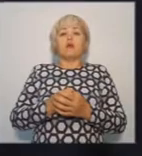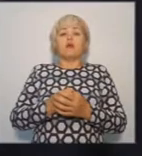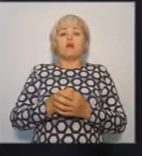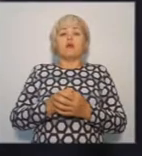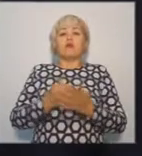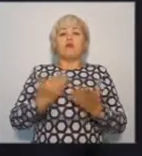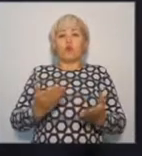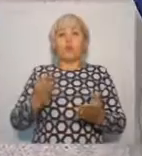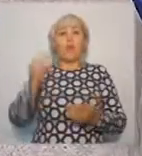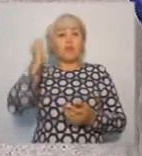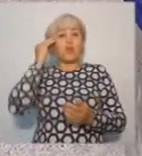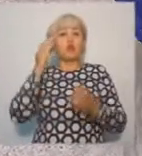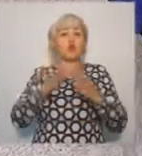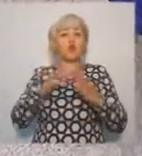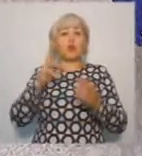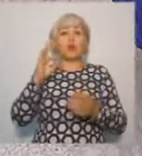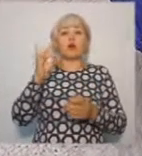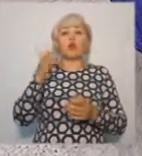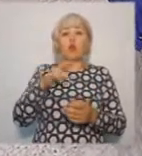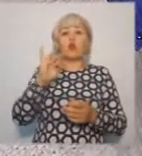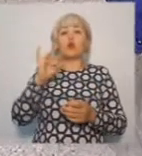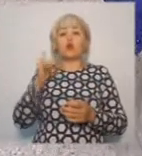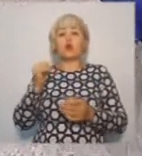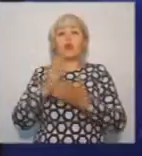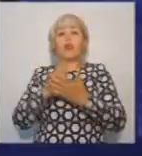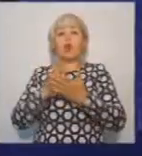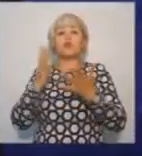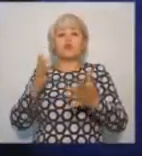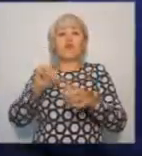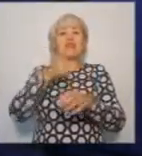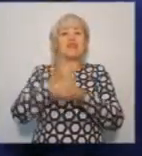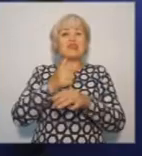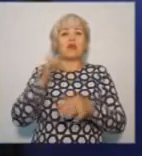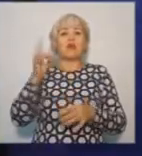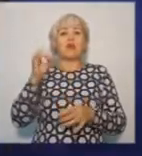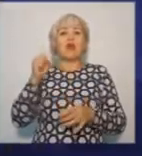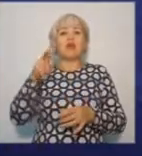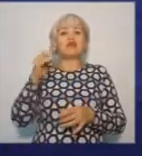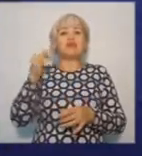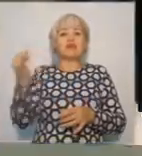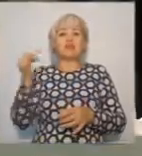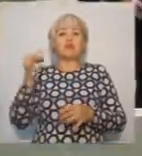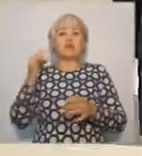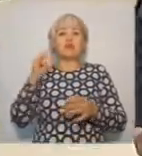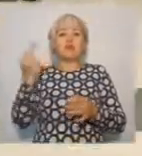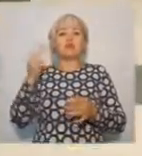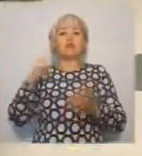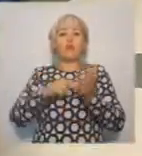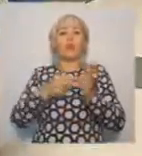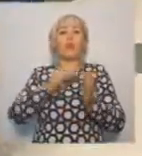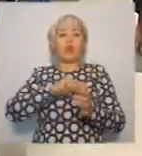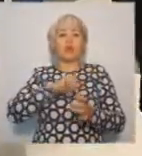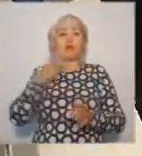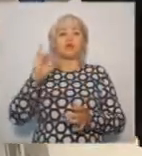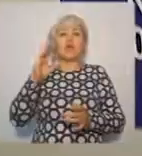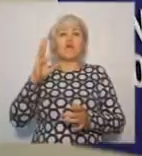клинической больницы. Контролеры проверили оснащенность медицинским оборудованием, а также поговорили с врачами на местах. По мнению группы контроля,